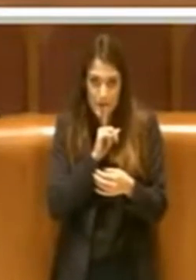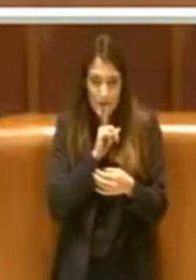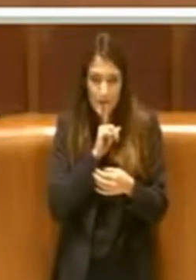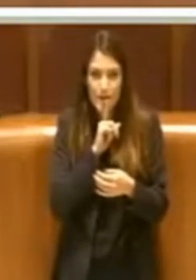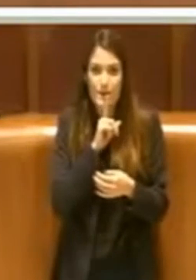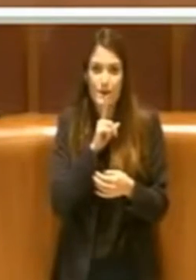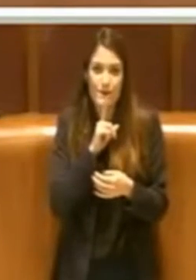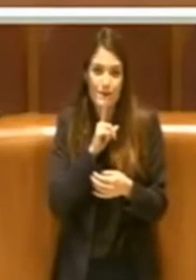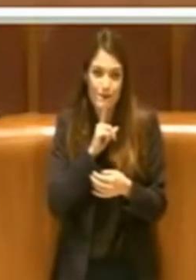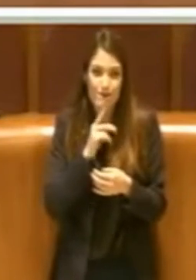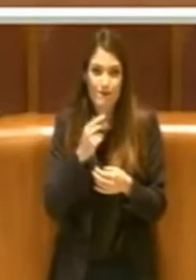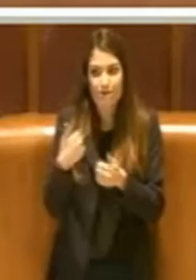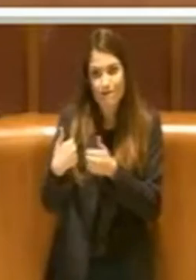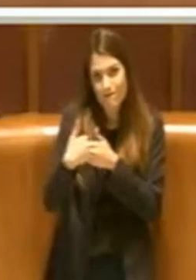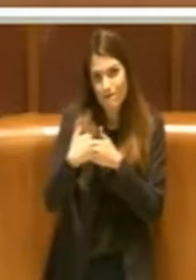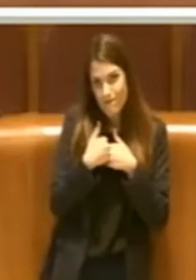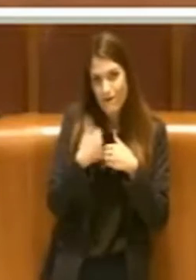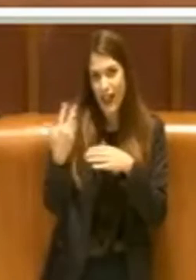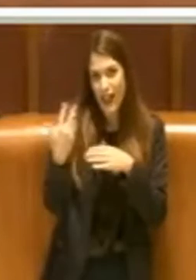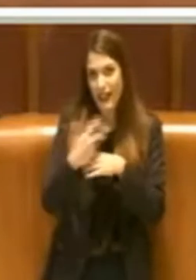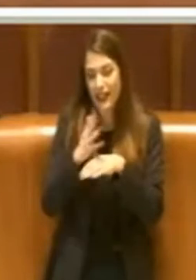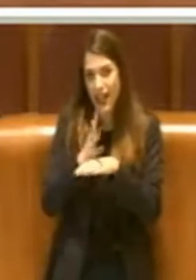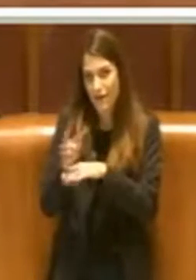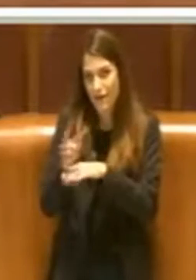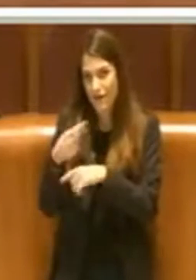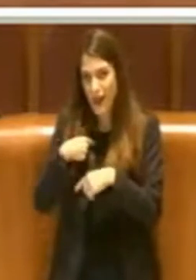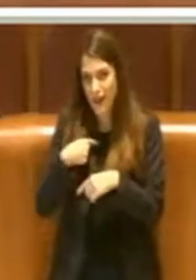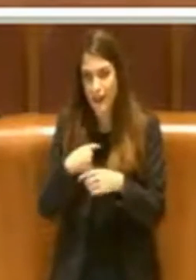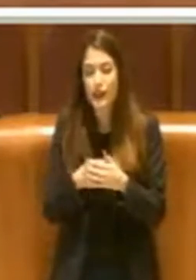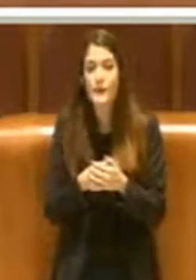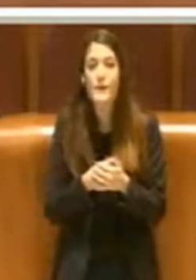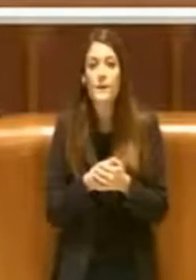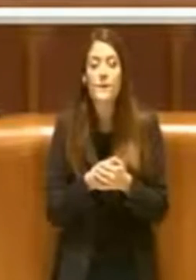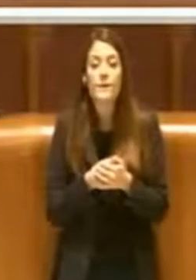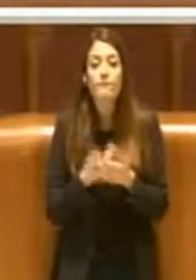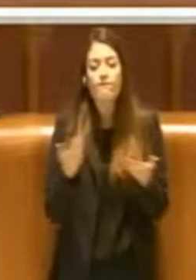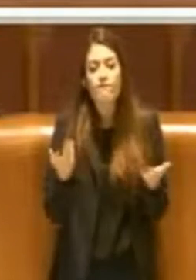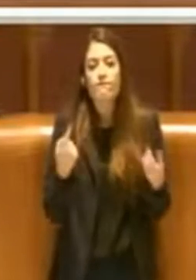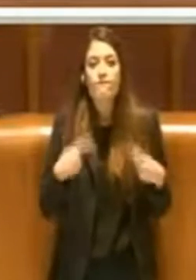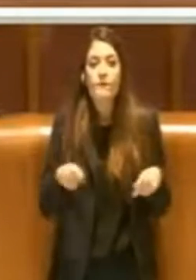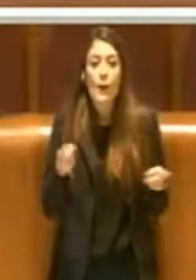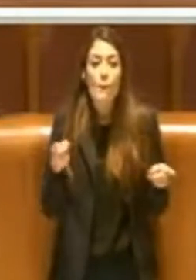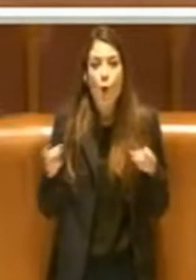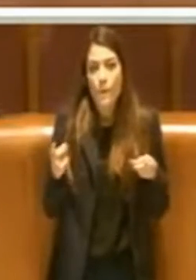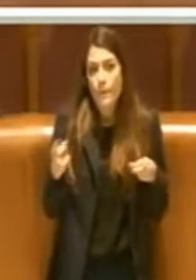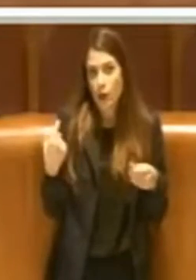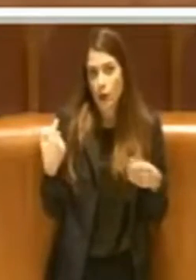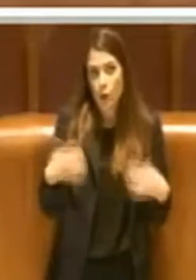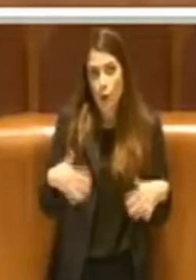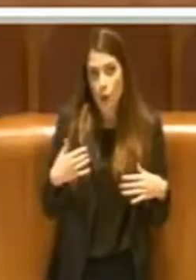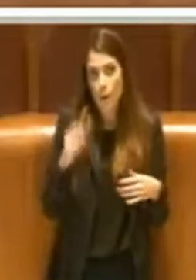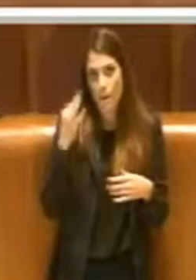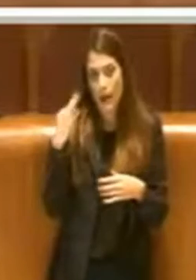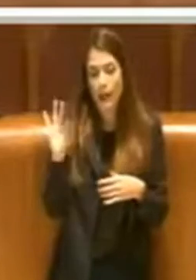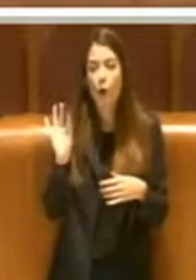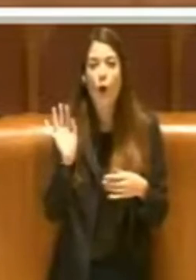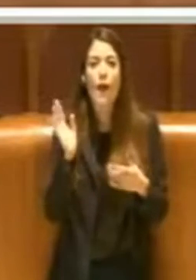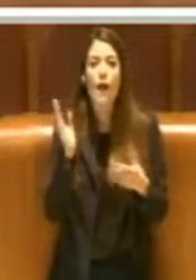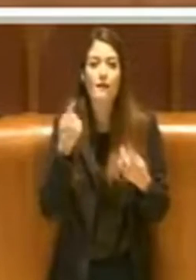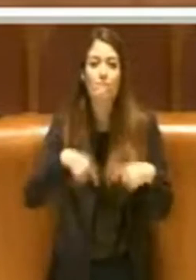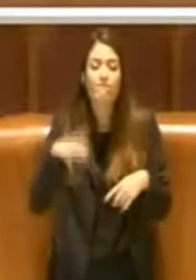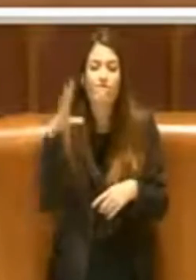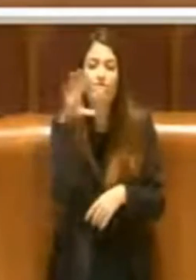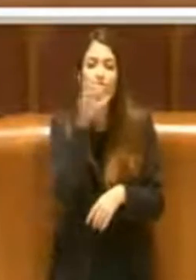seguire un pochino gli interventi. Qui dicevo, siamo in un momento storico, un momento anche in cui capiamo l